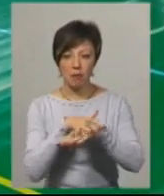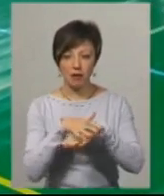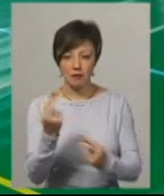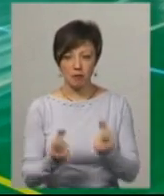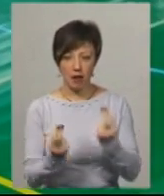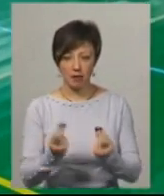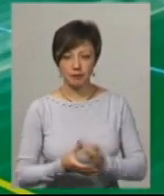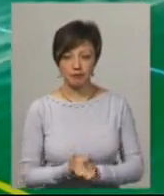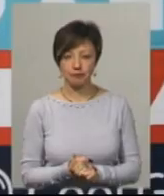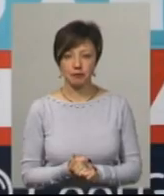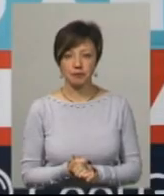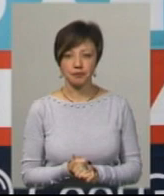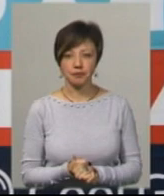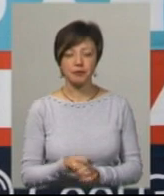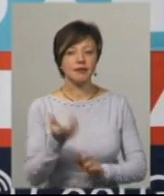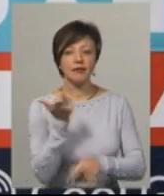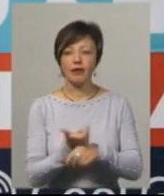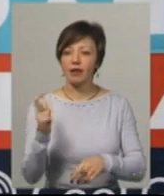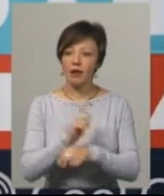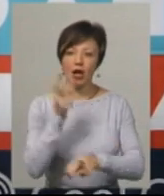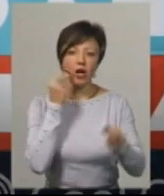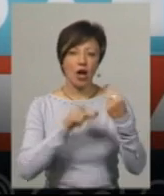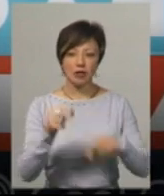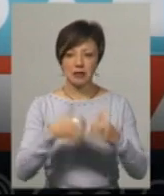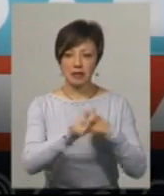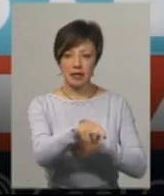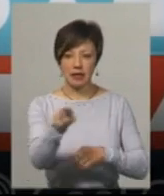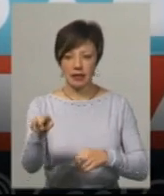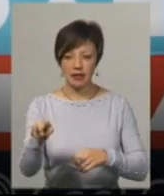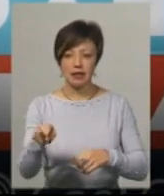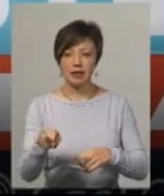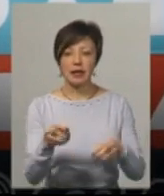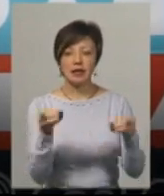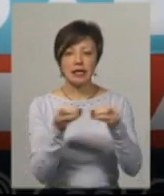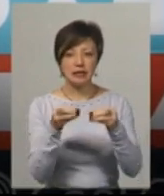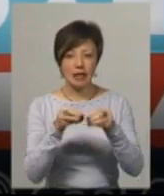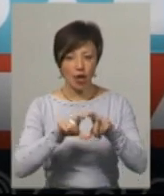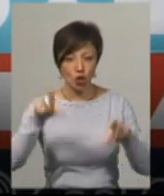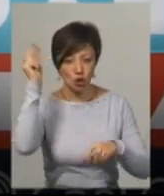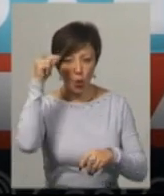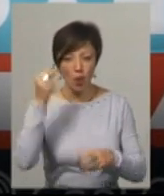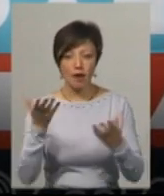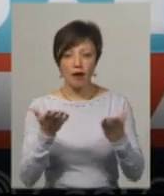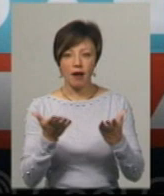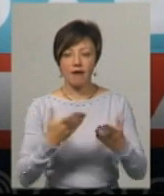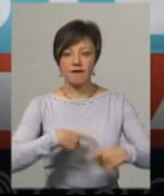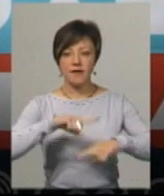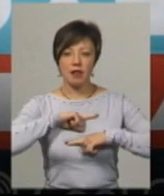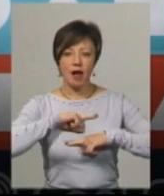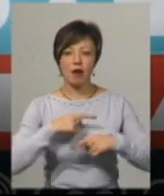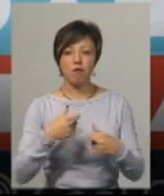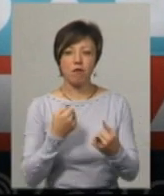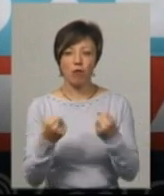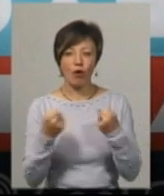«Кулгеймс» Віталій Шкарпета. Найкращими серед них стали 10-та школа, яка в фіналі боролася